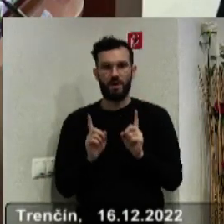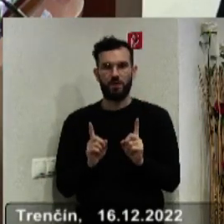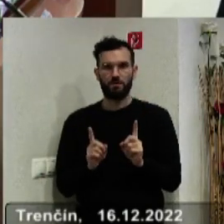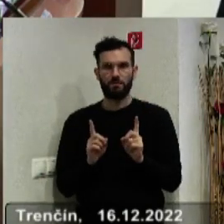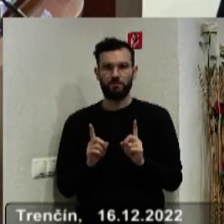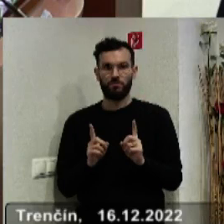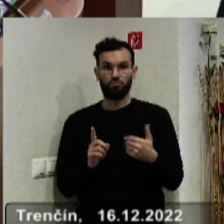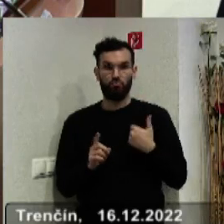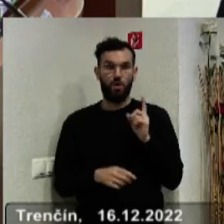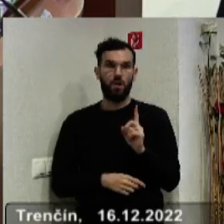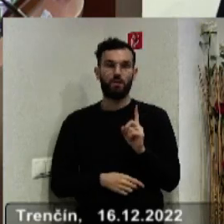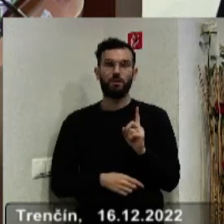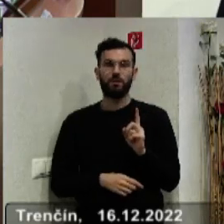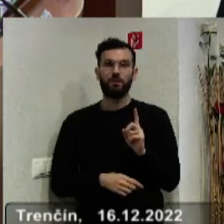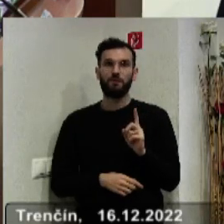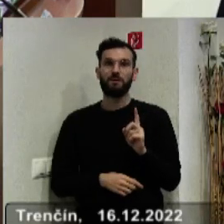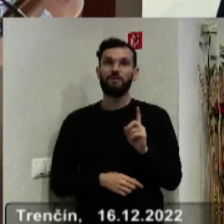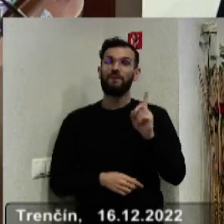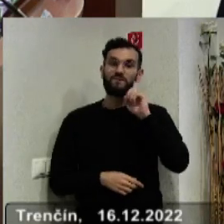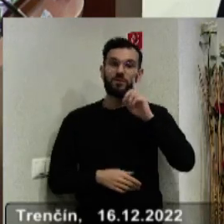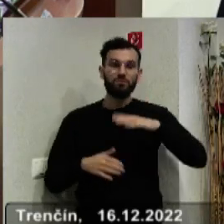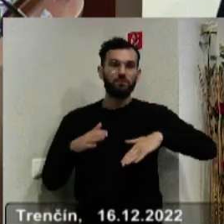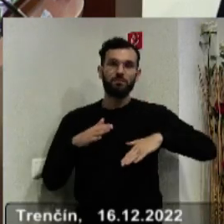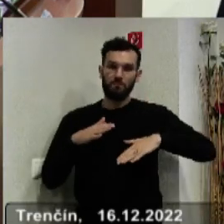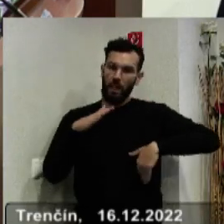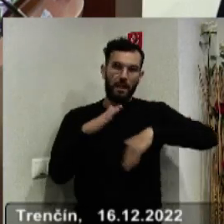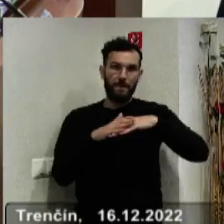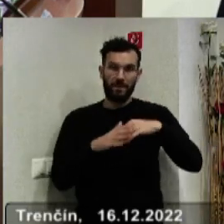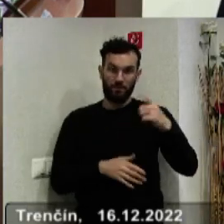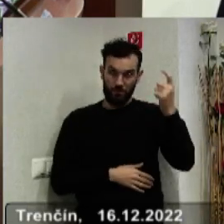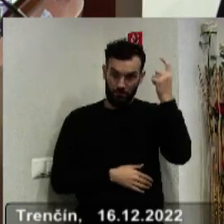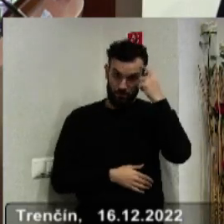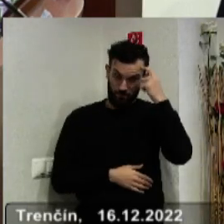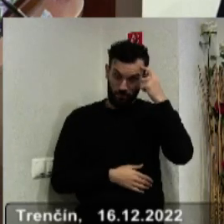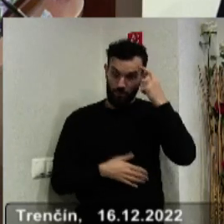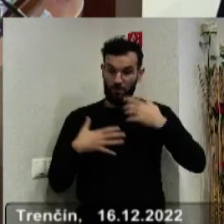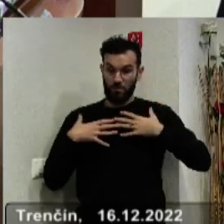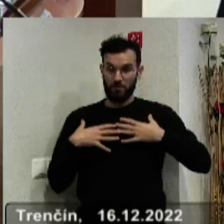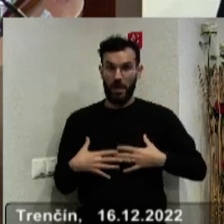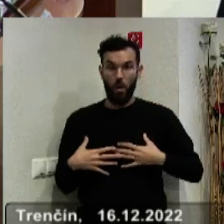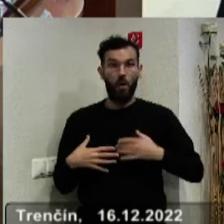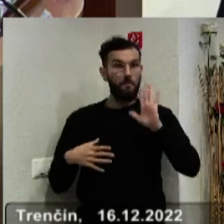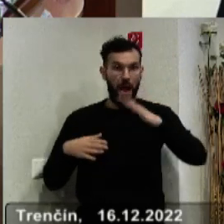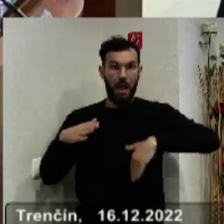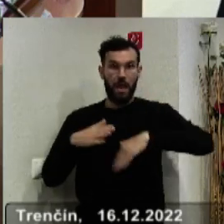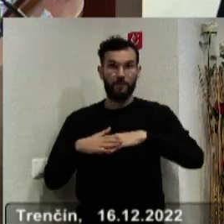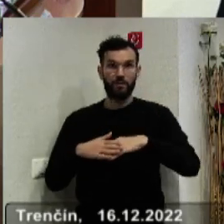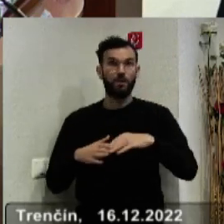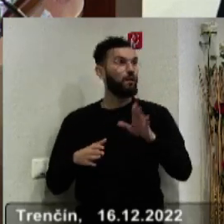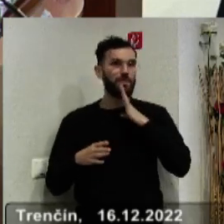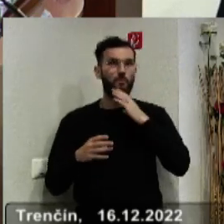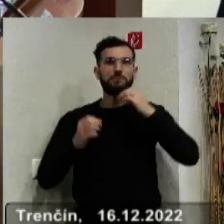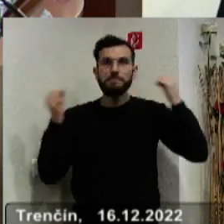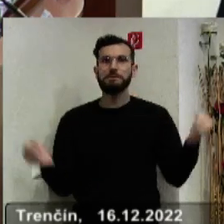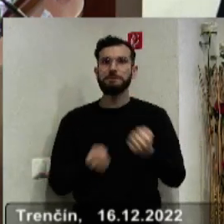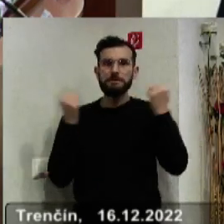pre školy, pretože kapacita mentálna aj fyzická je len jedna a my preto sa nemôžeme dobiehať zameškané a